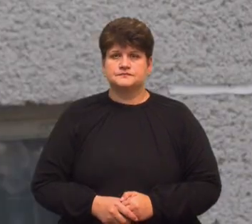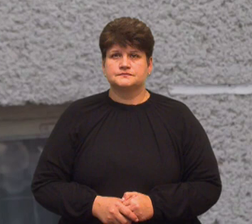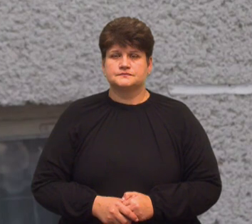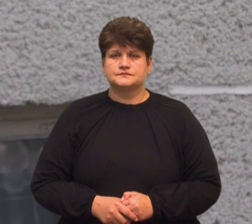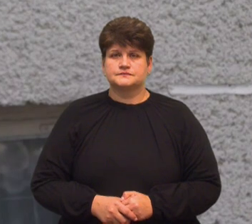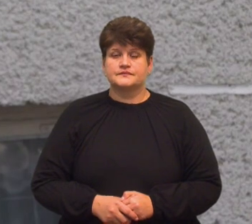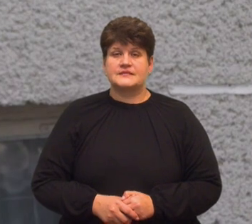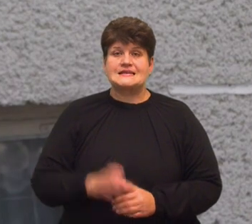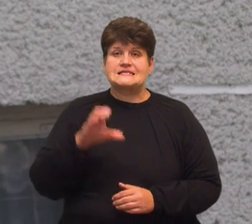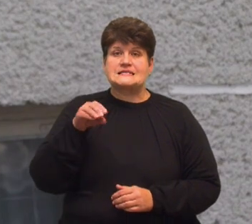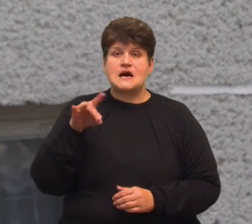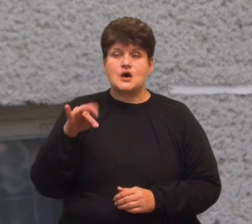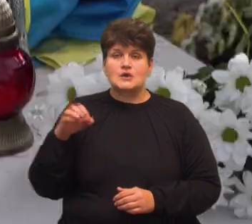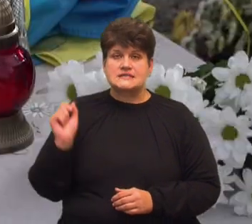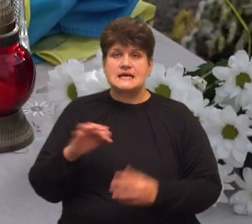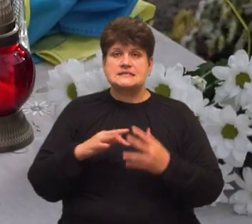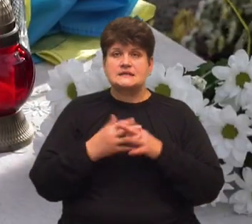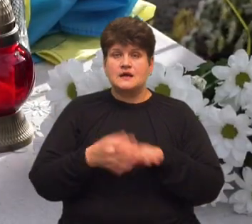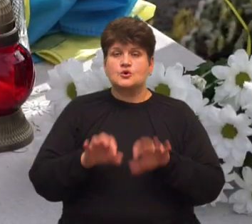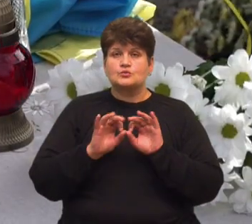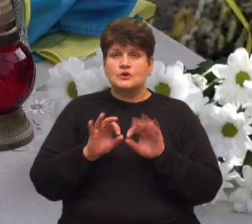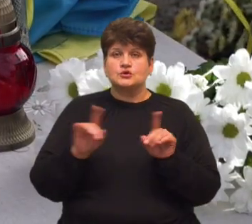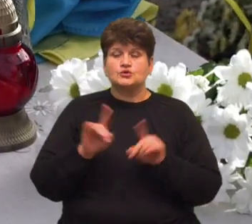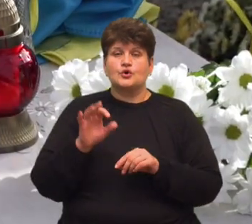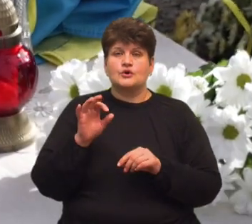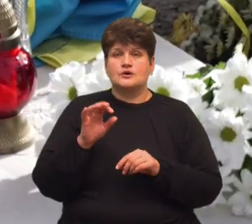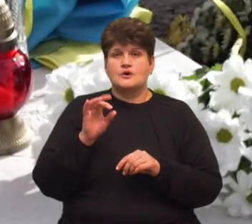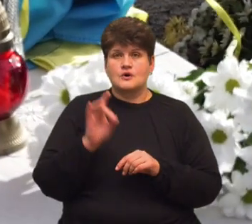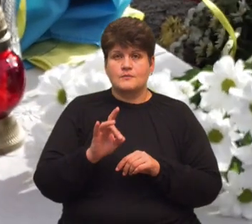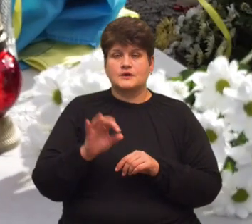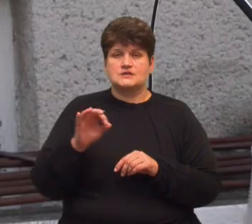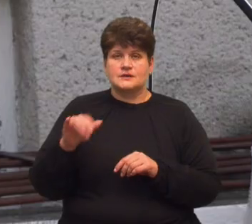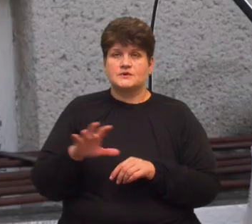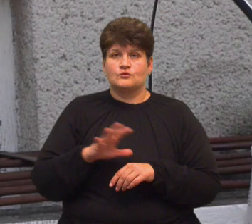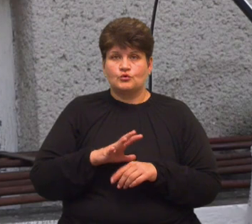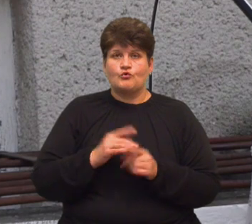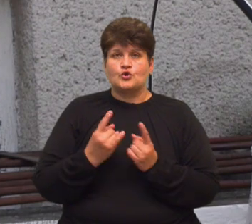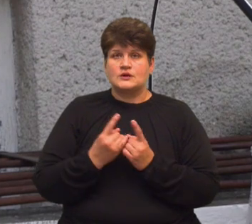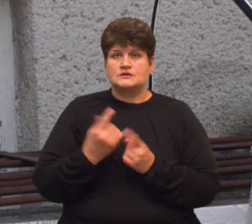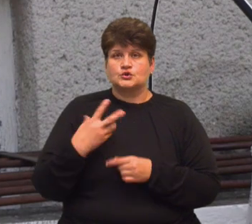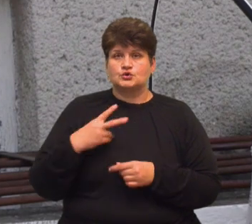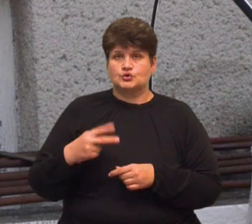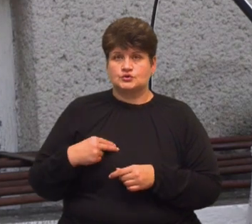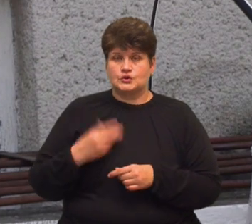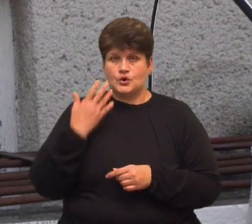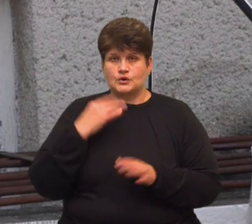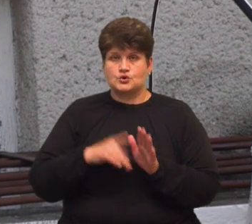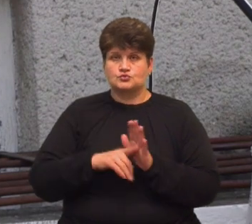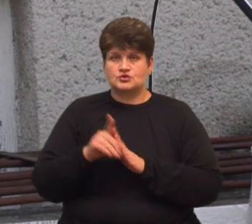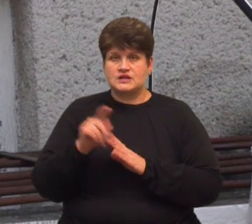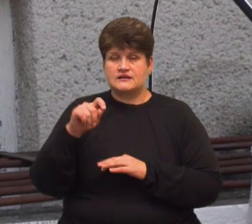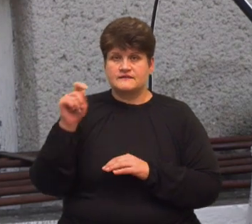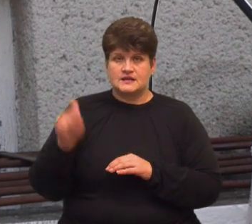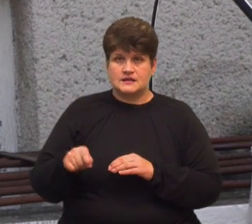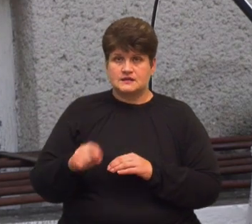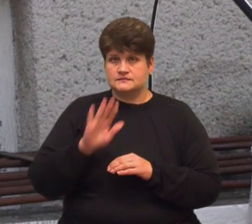Староста села Загір'я Галина Кара розповіла, що Руслан Остапів був однокласником її доньки. «Коли розпочалася війна з